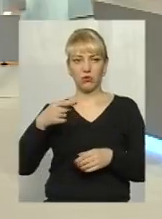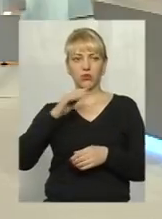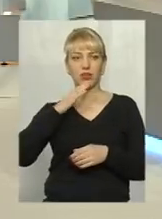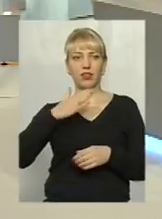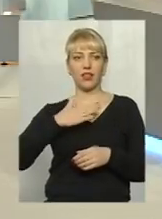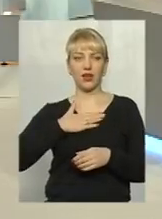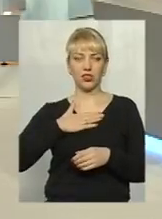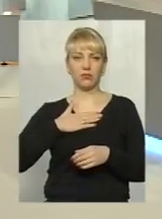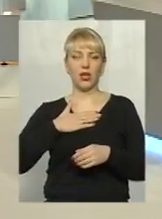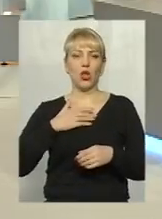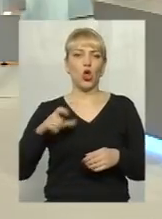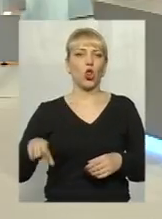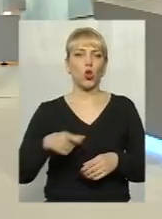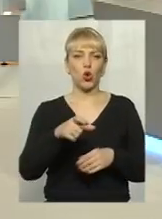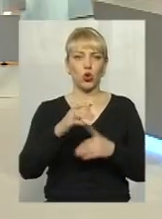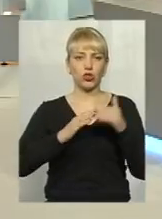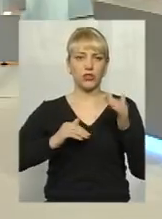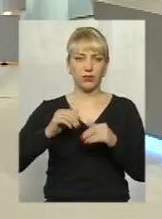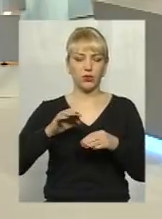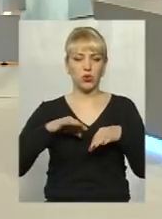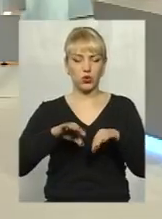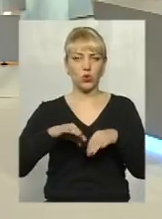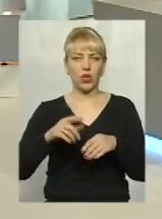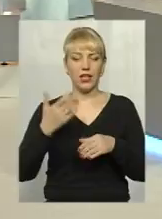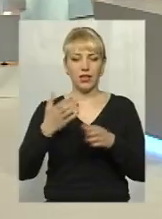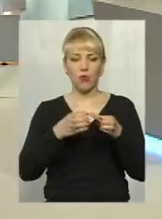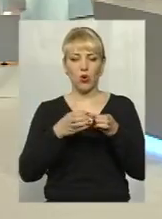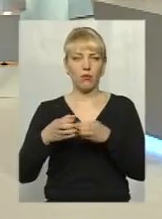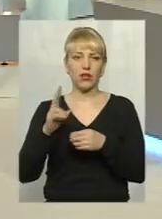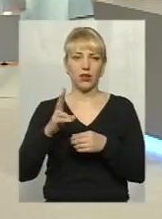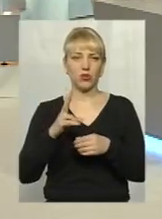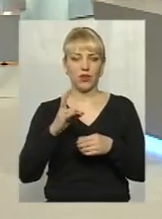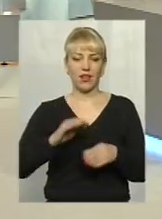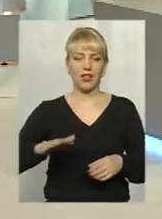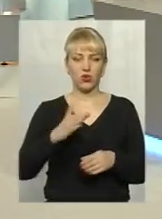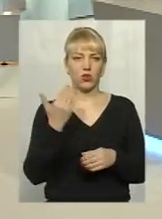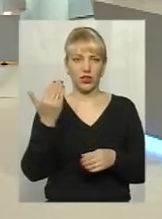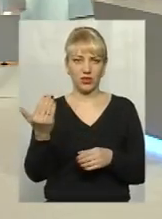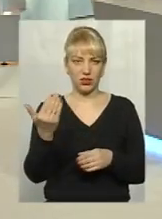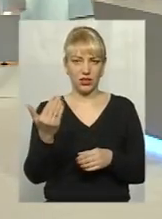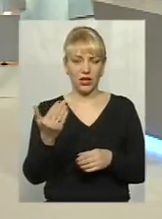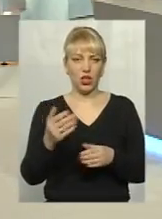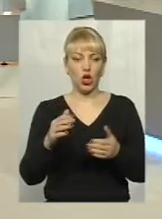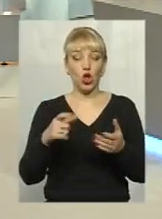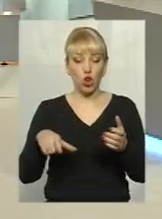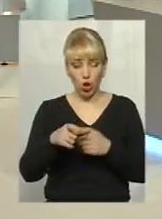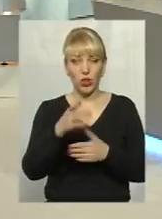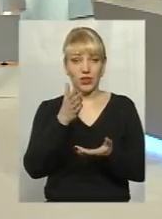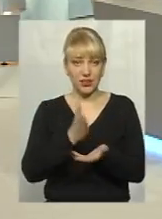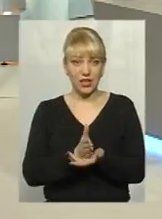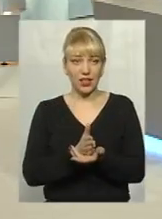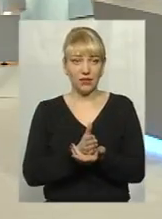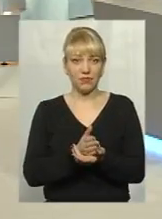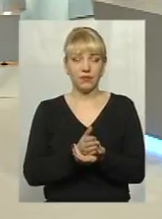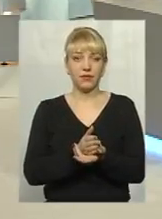дорожникам і тим громадам, території яких ці, звичайно, дороги є, які мали би